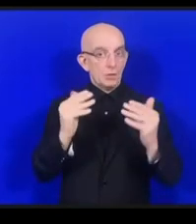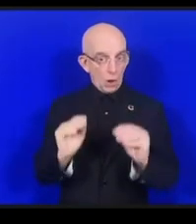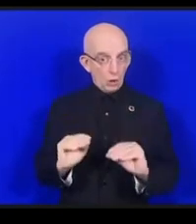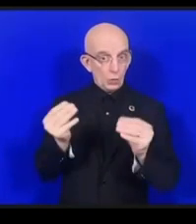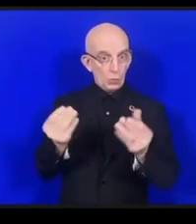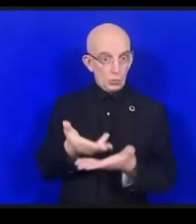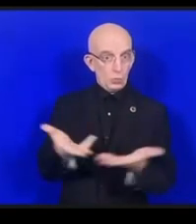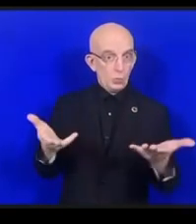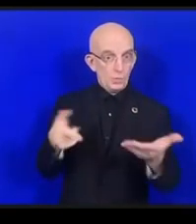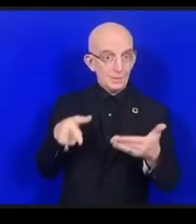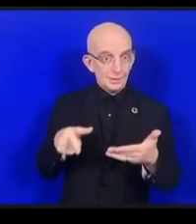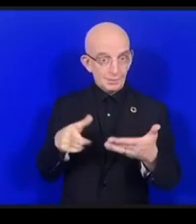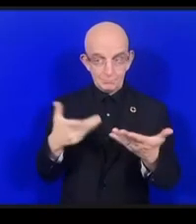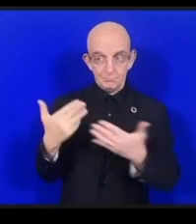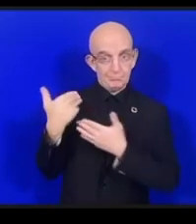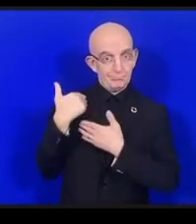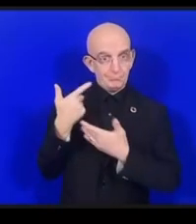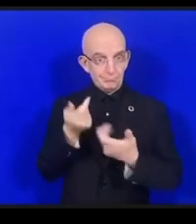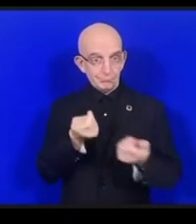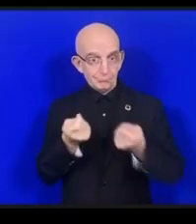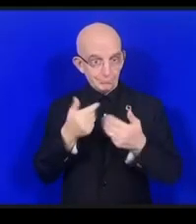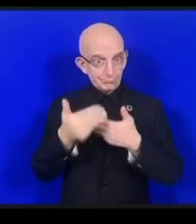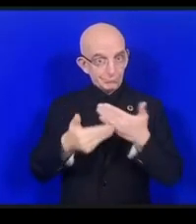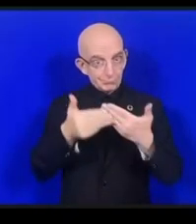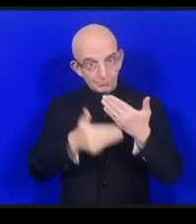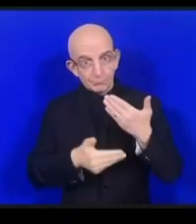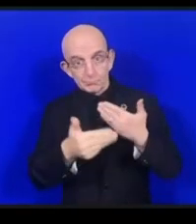をお聞かせくださいどうぞ